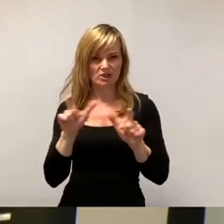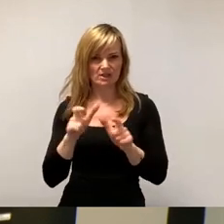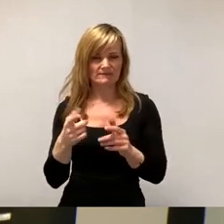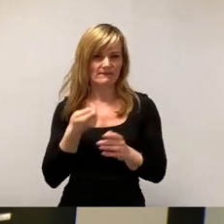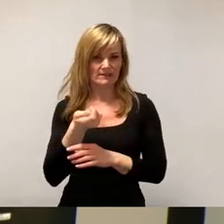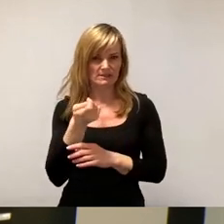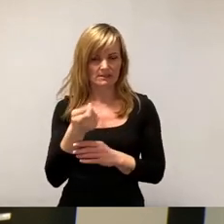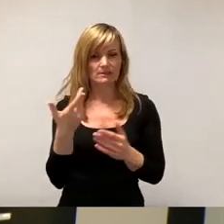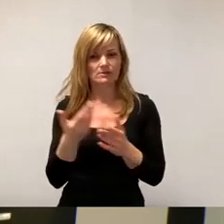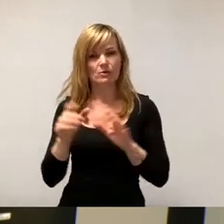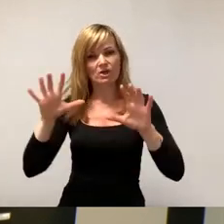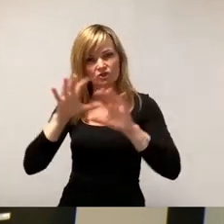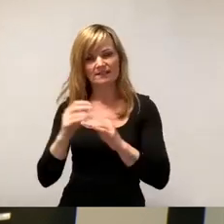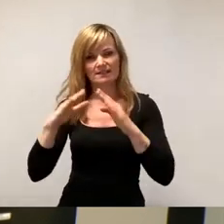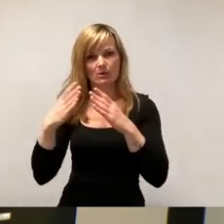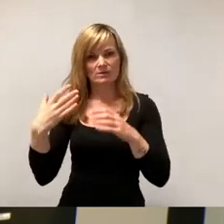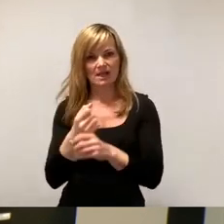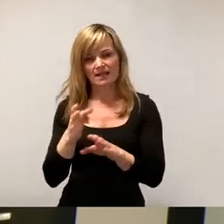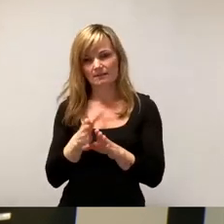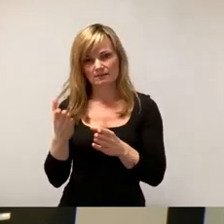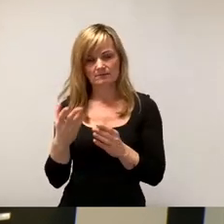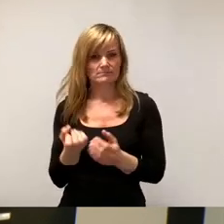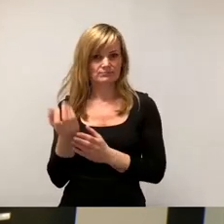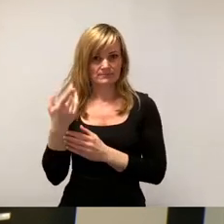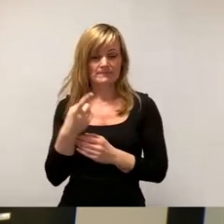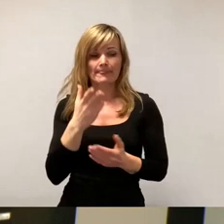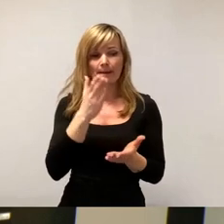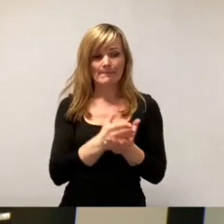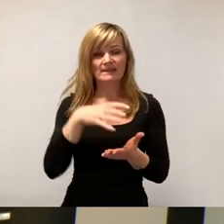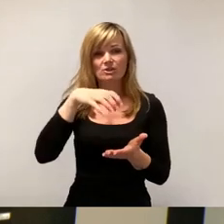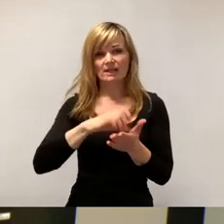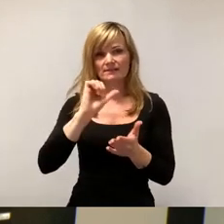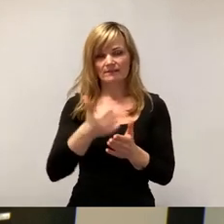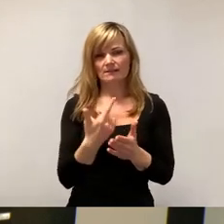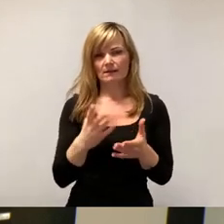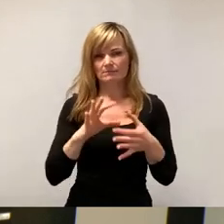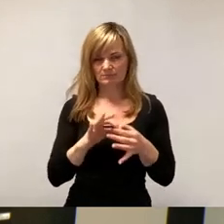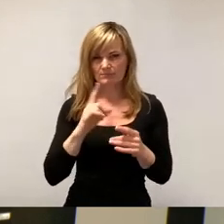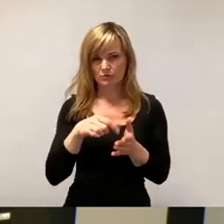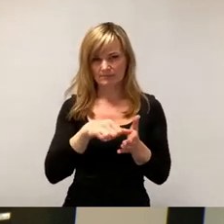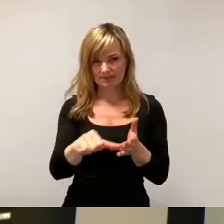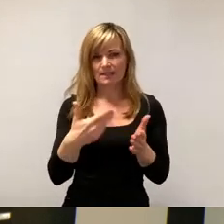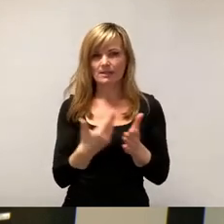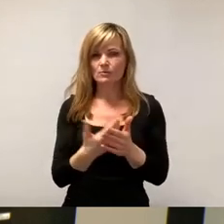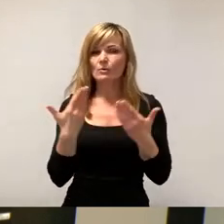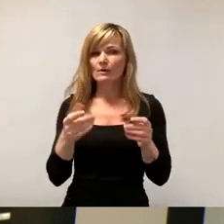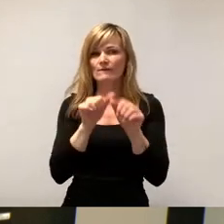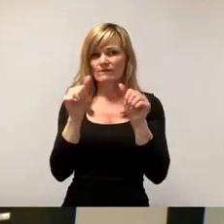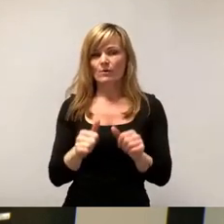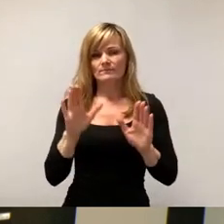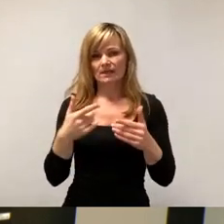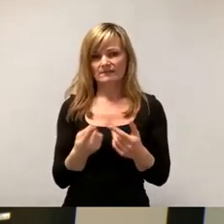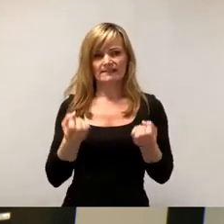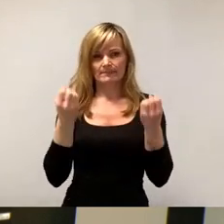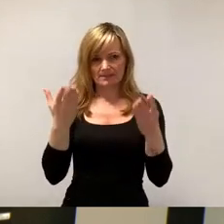Schattenhaushalt an der Stadt vorbei entstanden, für den am Ende doch die Stadt wieder aufkommen muss. Das hätte in der Form nicht passieren dürfen. Das Problem